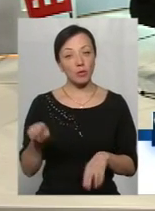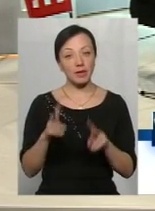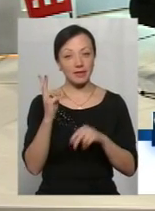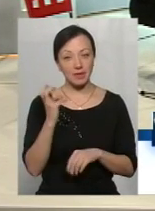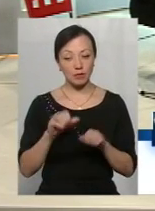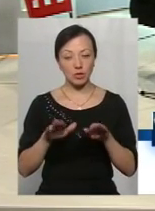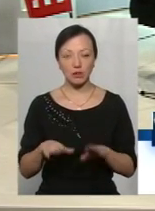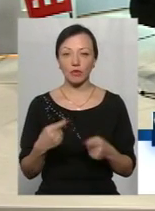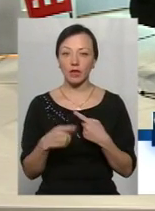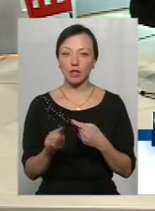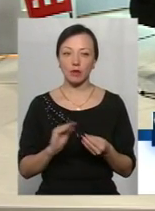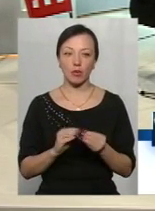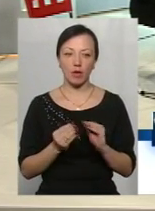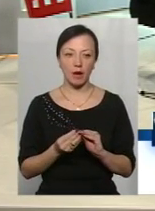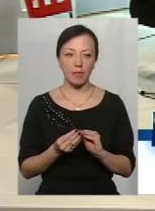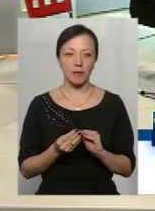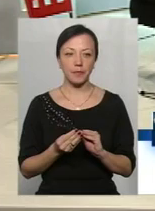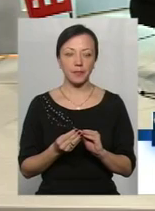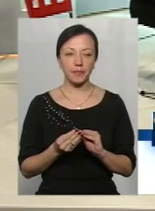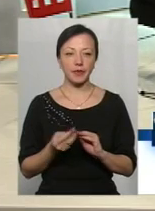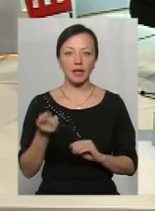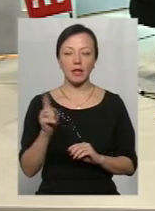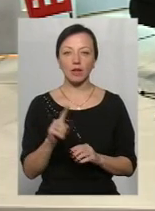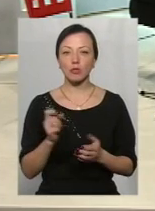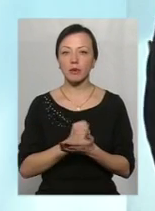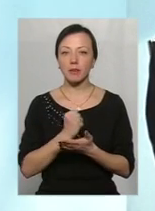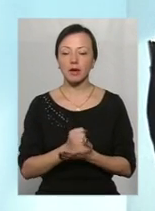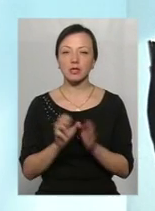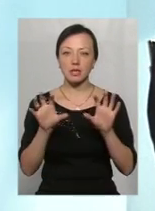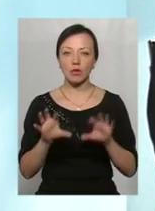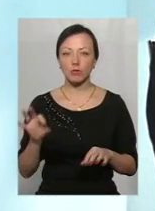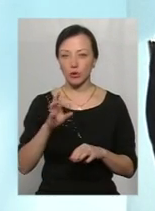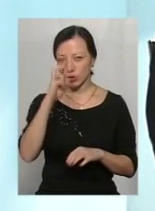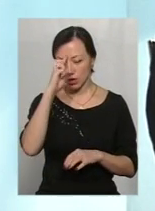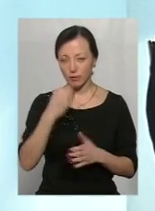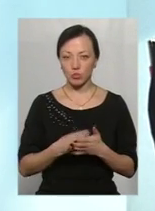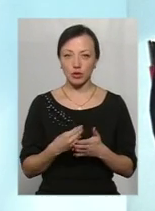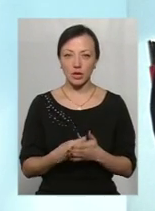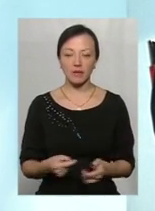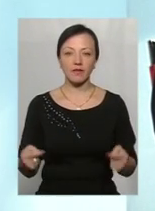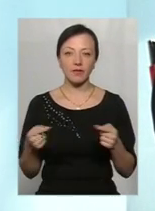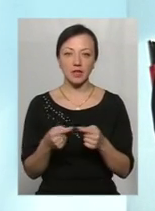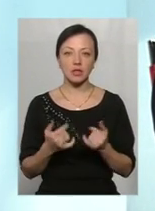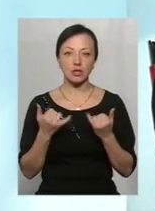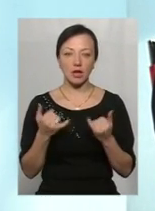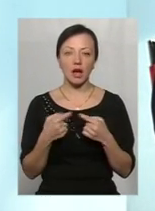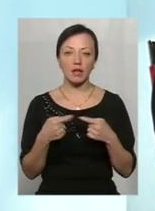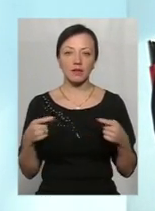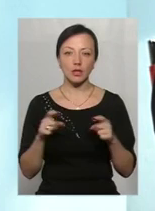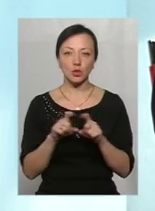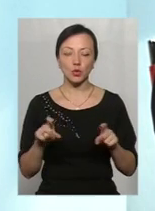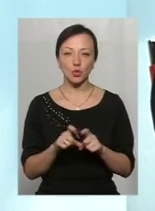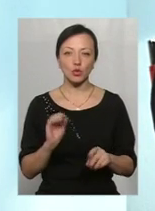там є інша ще проблема. Оте, що приймаючи закон про державний бюджет, визначили для інфраструктурної